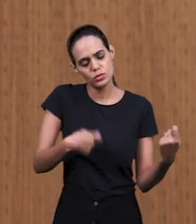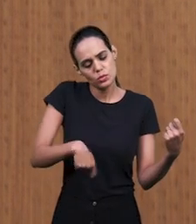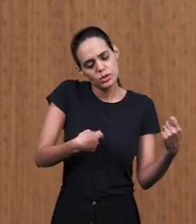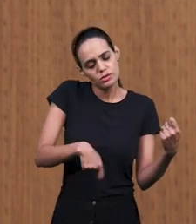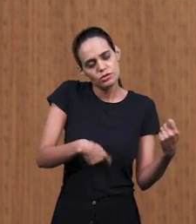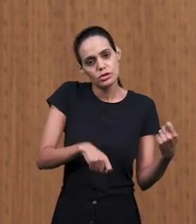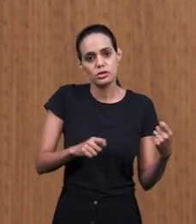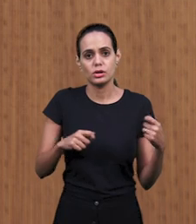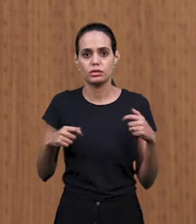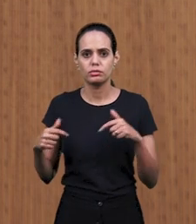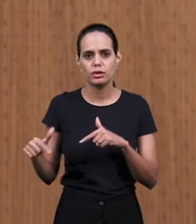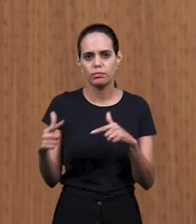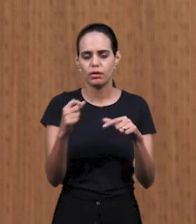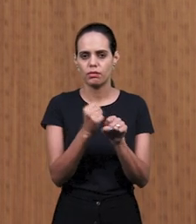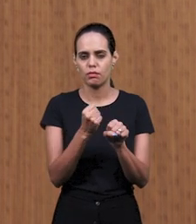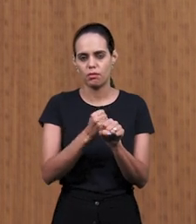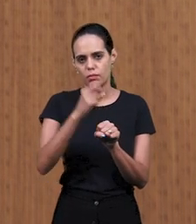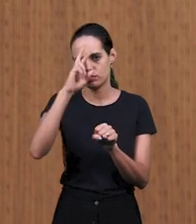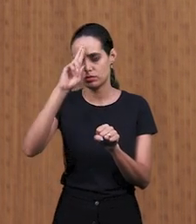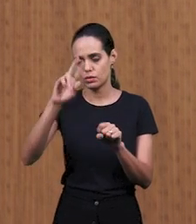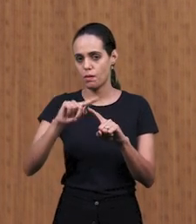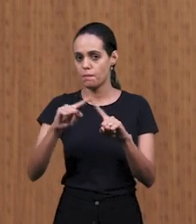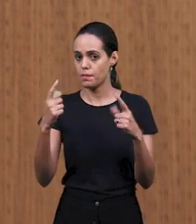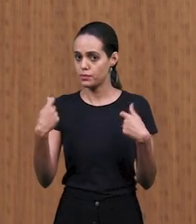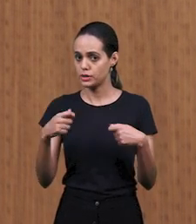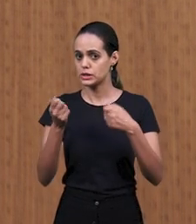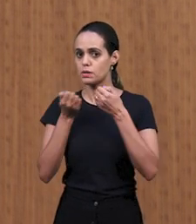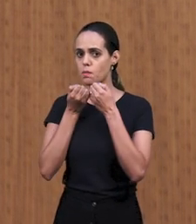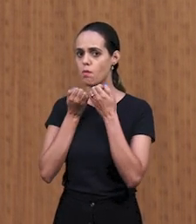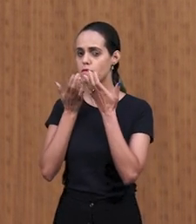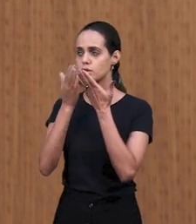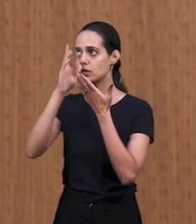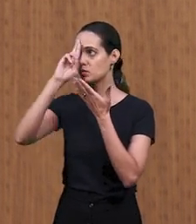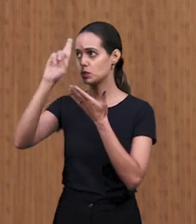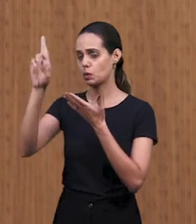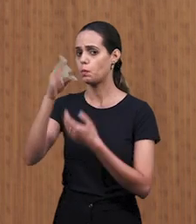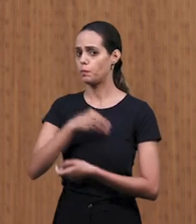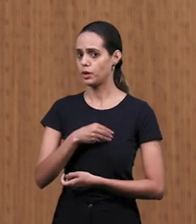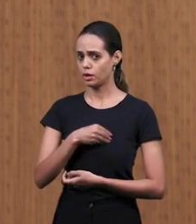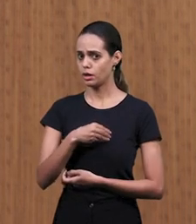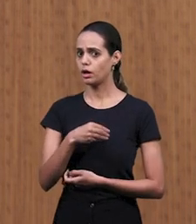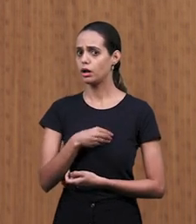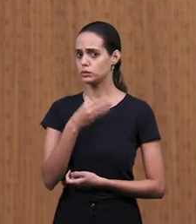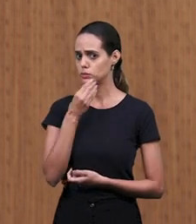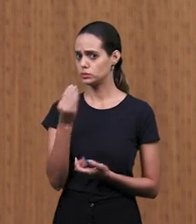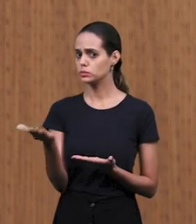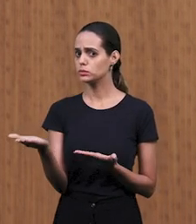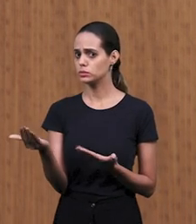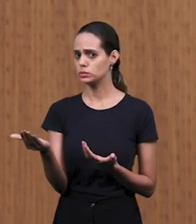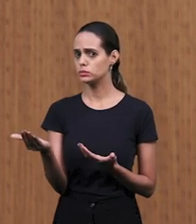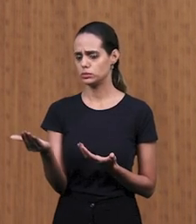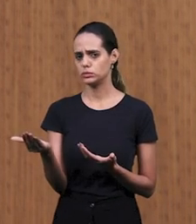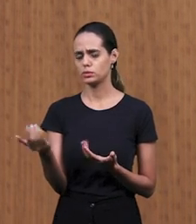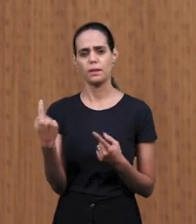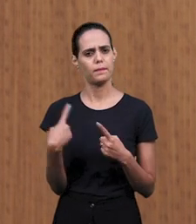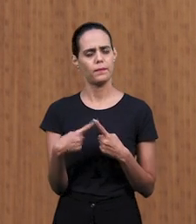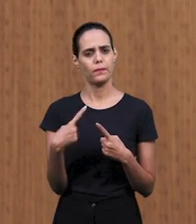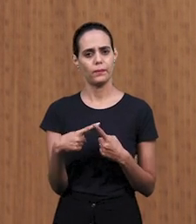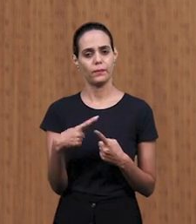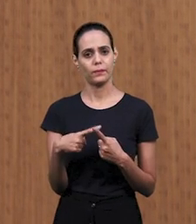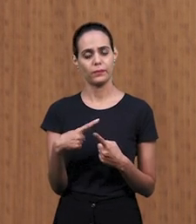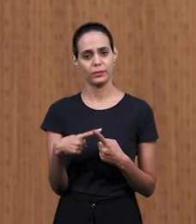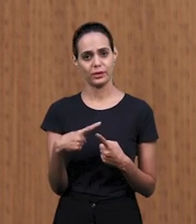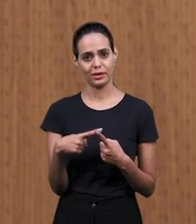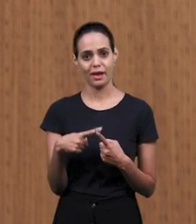работе, но ему нужно исповедоваться пред Господом грех его. Потому что исповедание, это не просто исповедание,